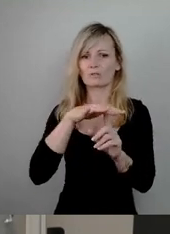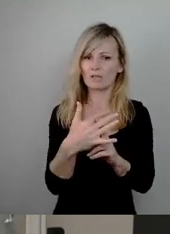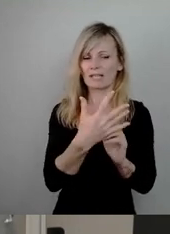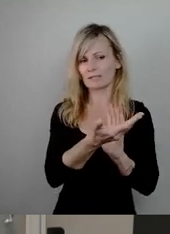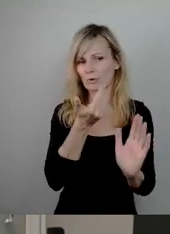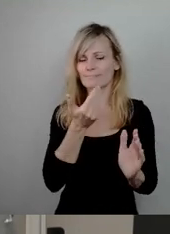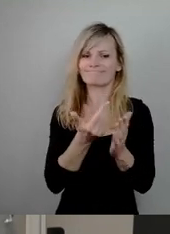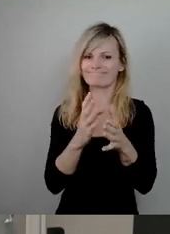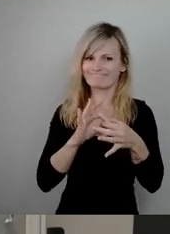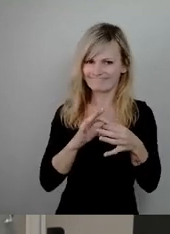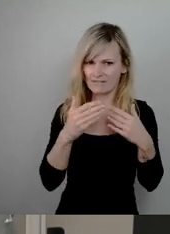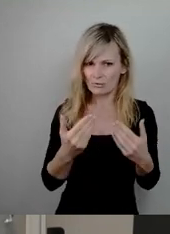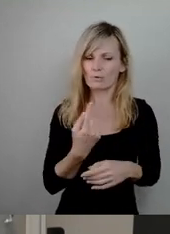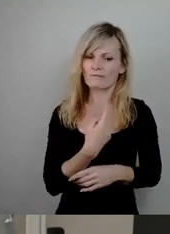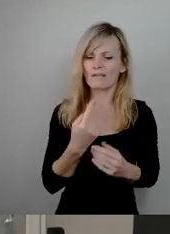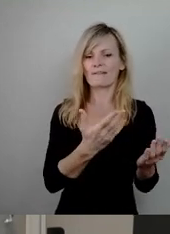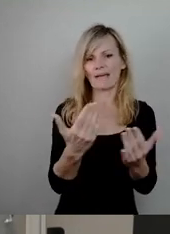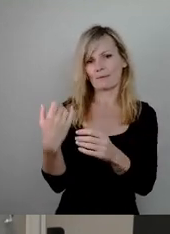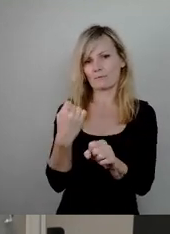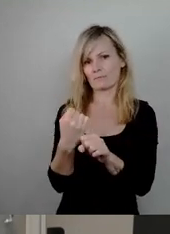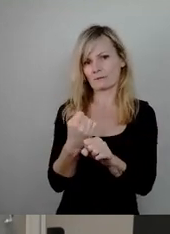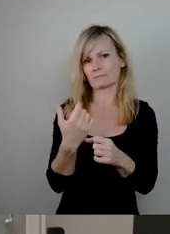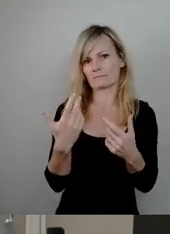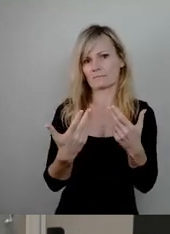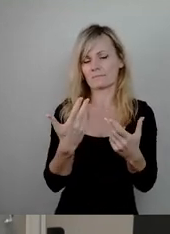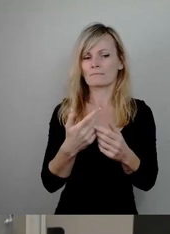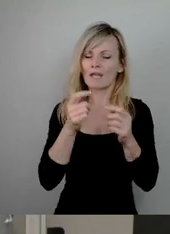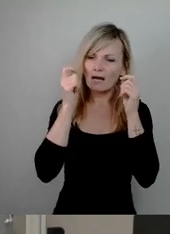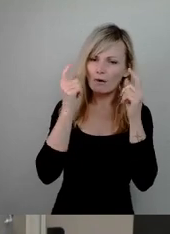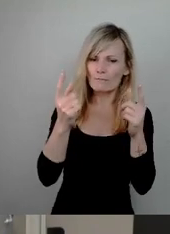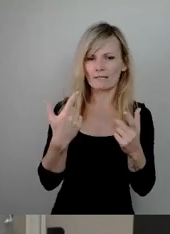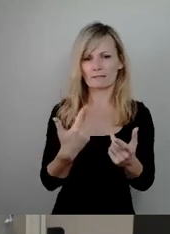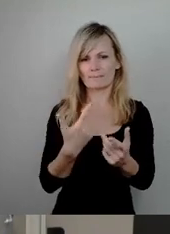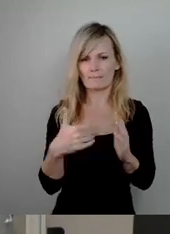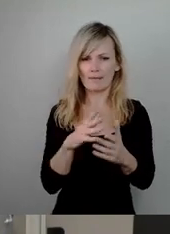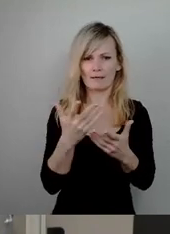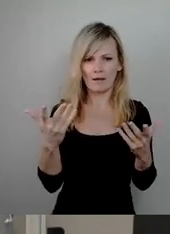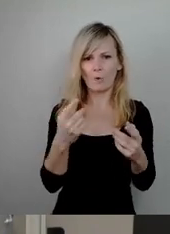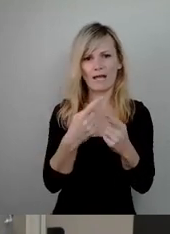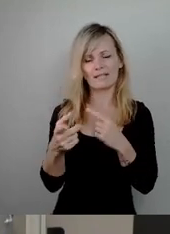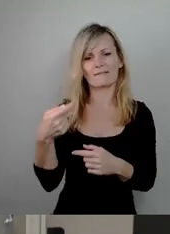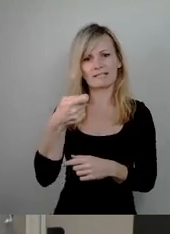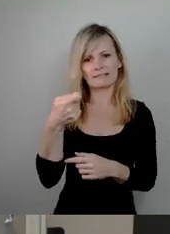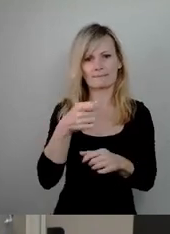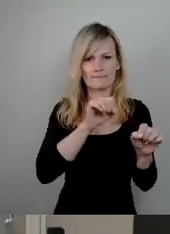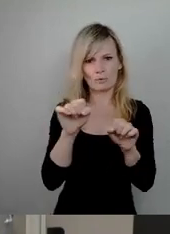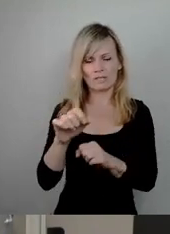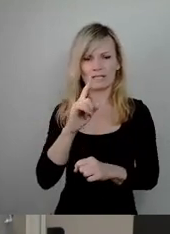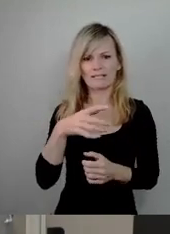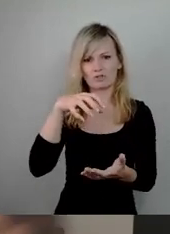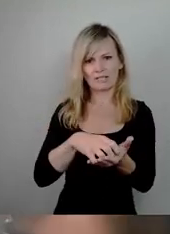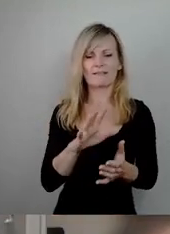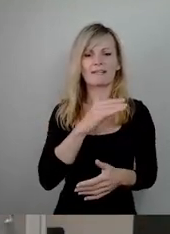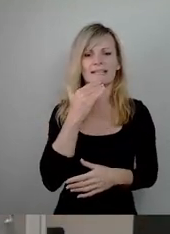werben wir dafür, das einfach noch mal mit Aufmerksamkeit zu bedenken, dass es auch noch andere Finanziers geben kann als die Stadt. Vielen Dank.